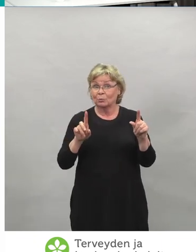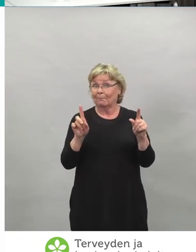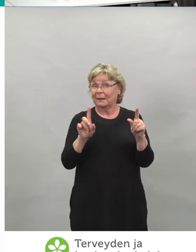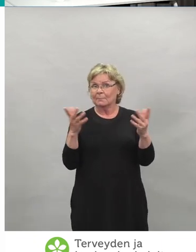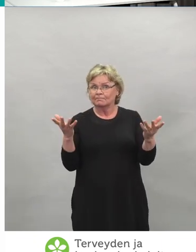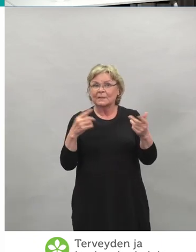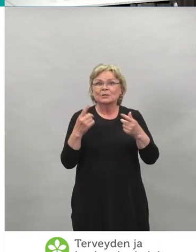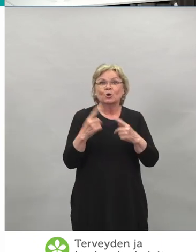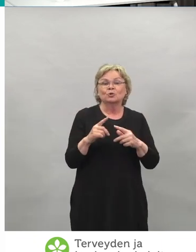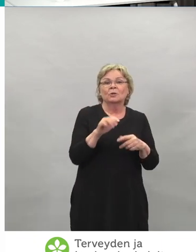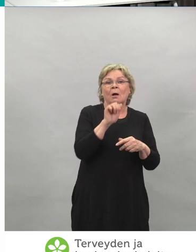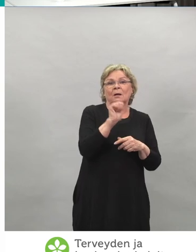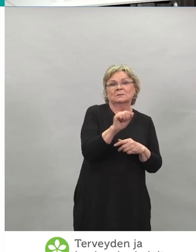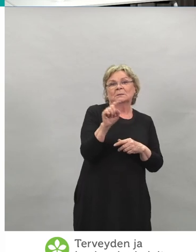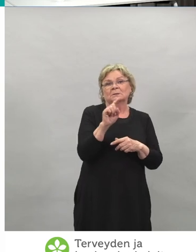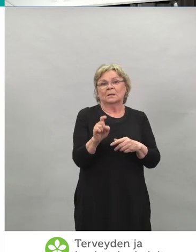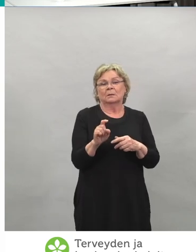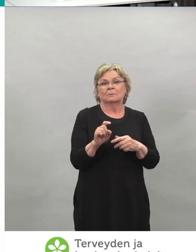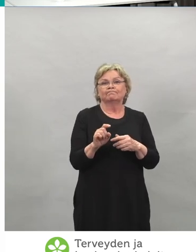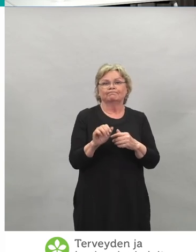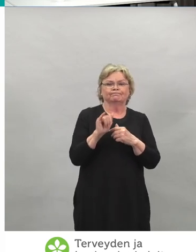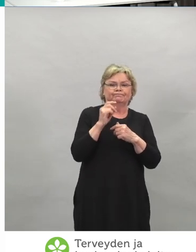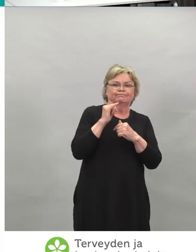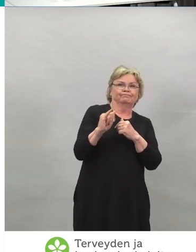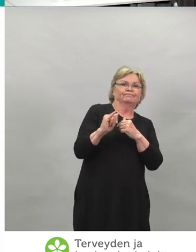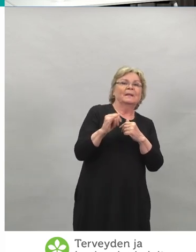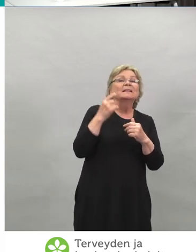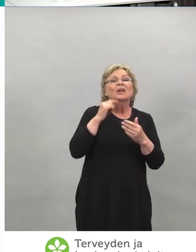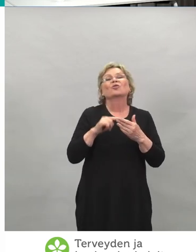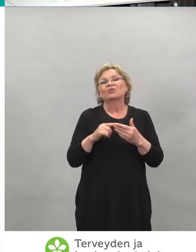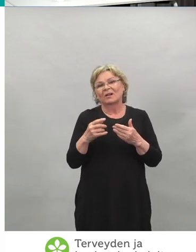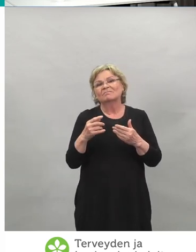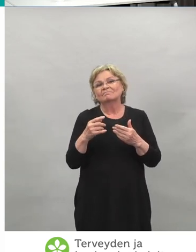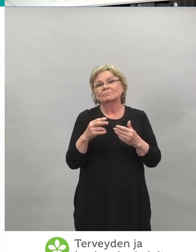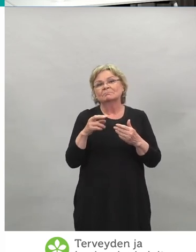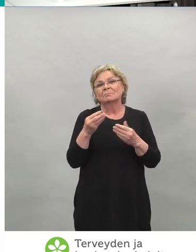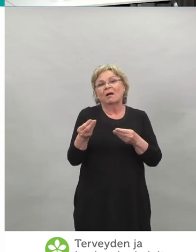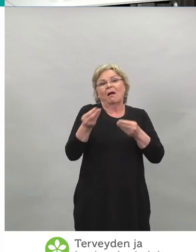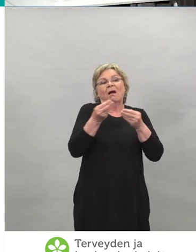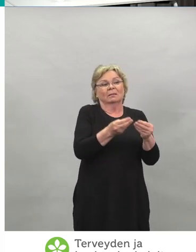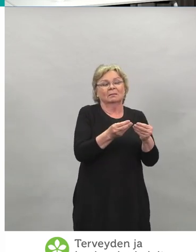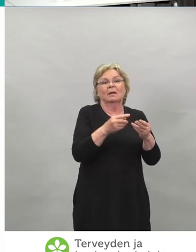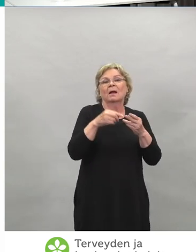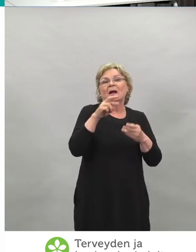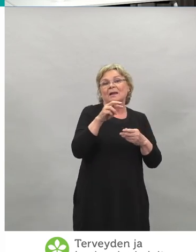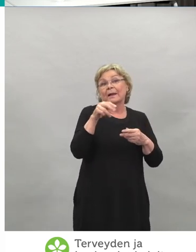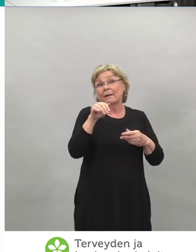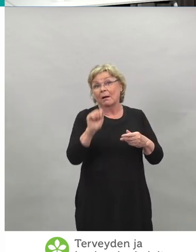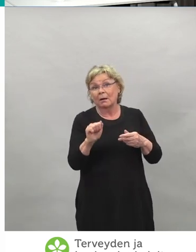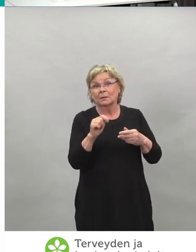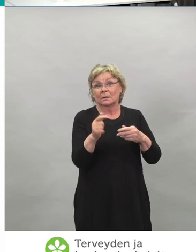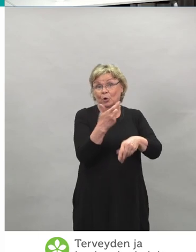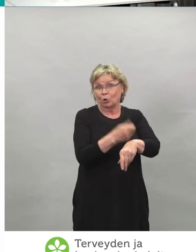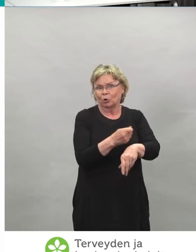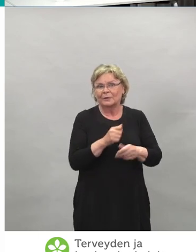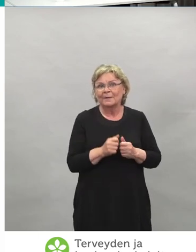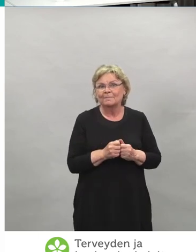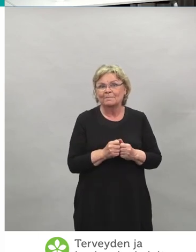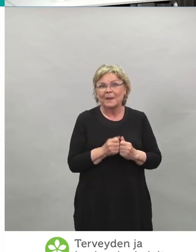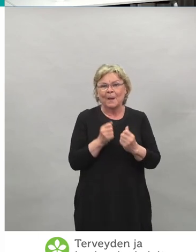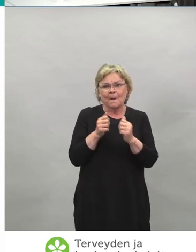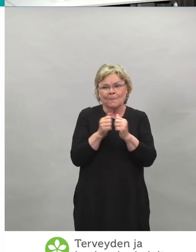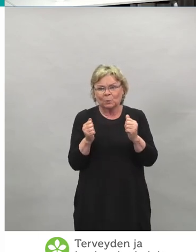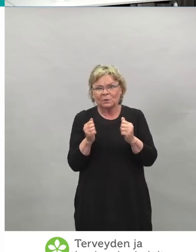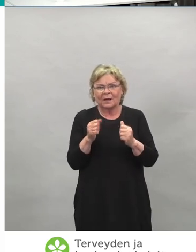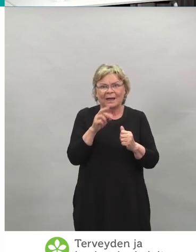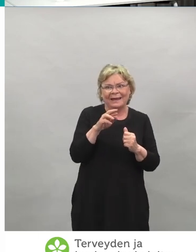kieltäydytään, niin sitten annetaan RNA-rokotetta. Mutta RNA-rokotteiden välillä ei saa